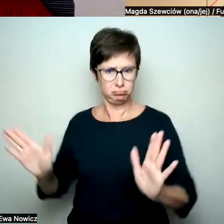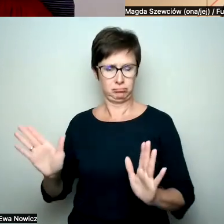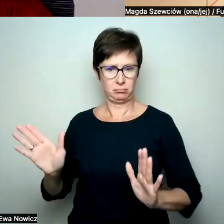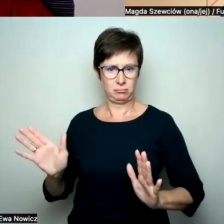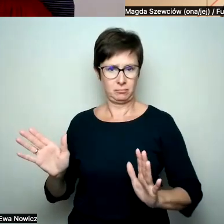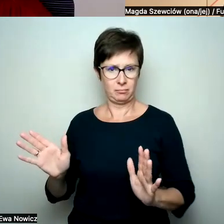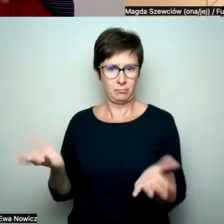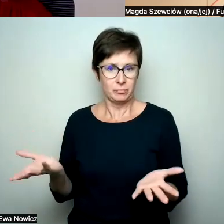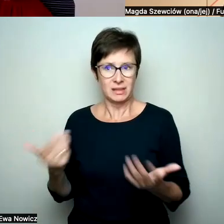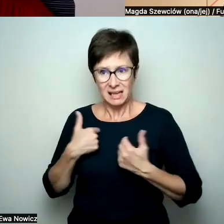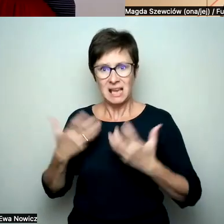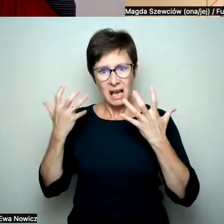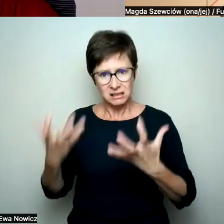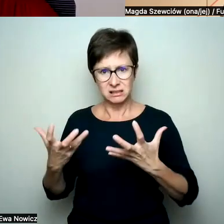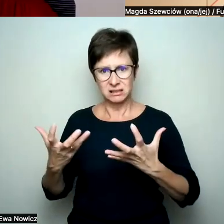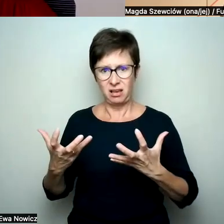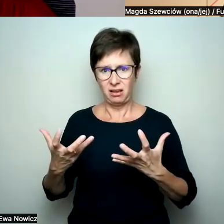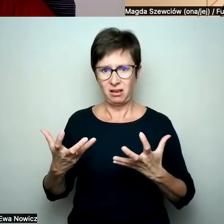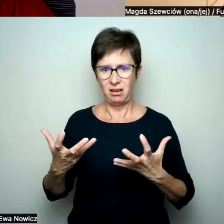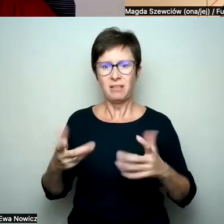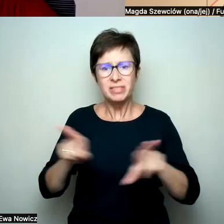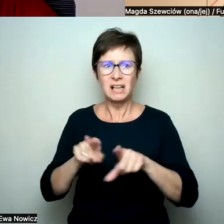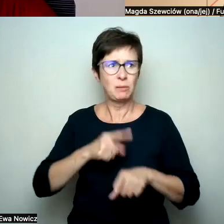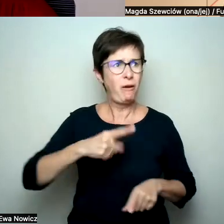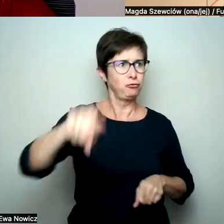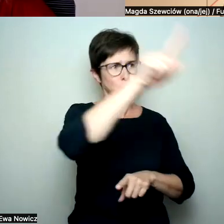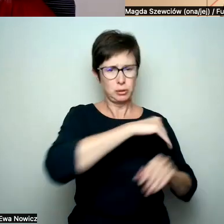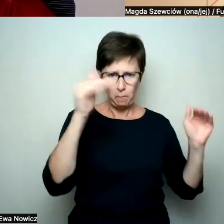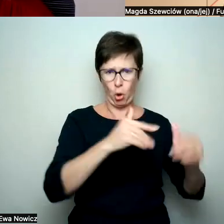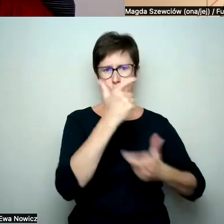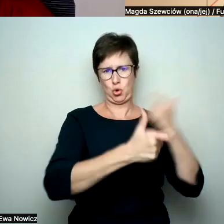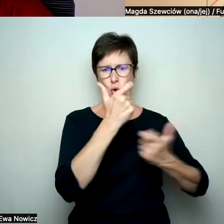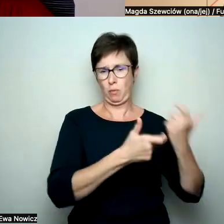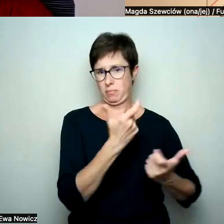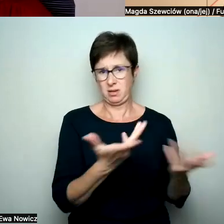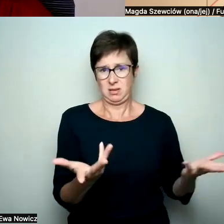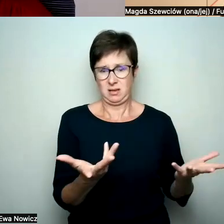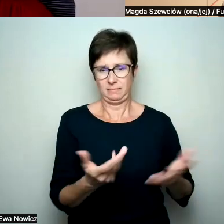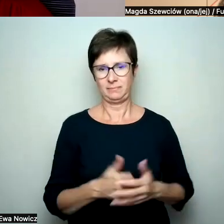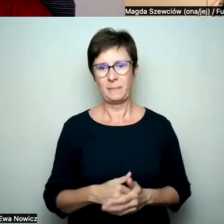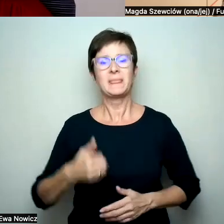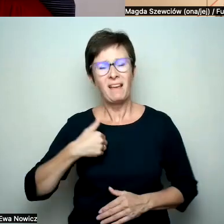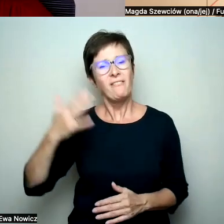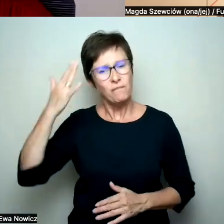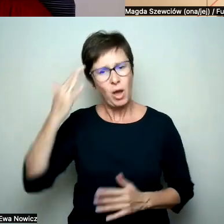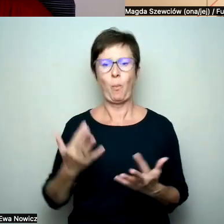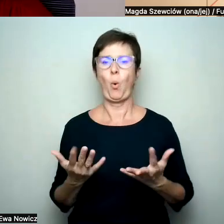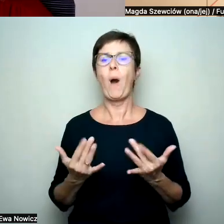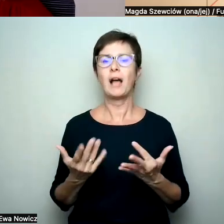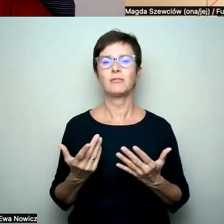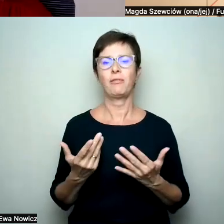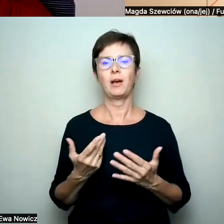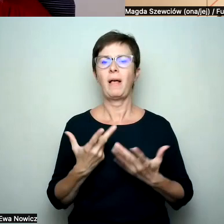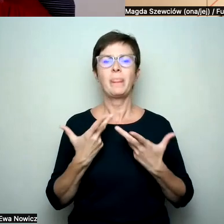I chcę, żeby wszyscy mogli to zrobić. Więc ja wiem, że łatwiej jest nie wypowiadać się na pewne tematy.